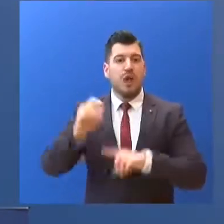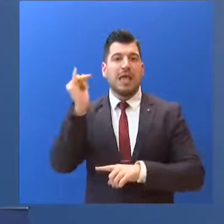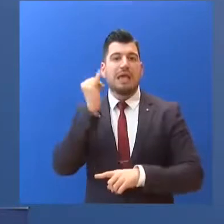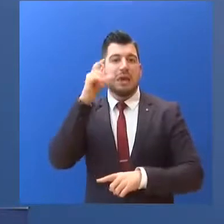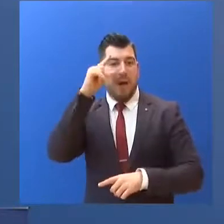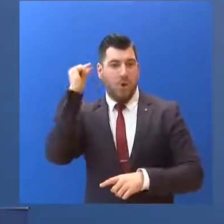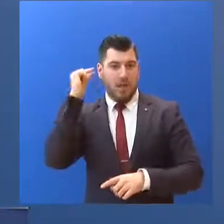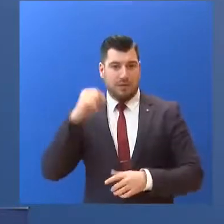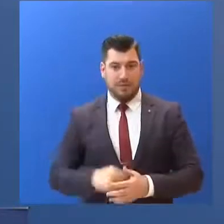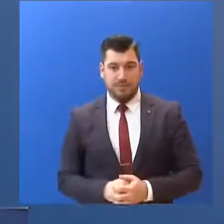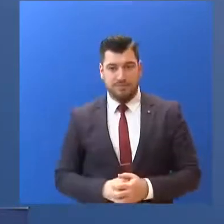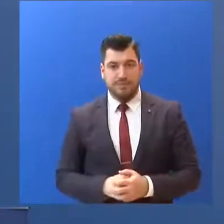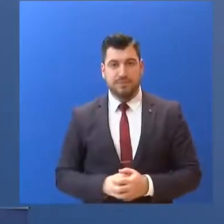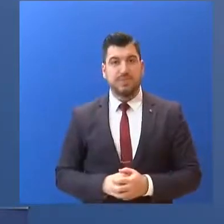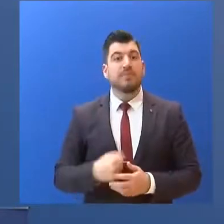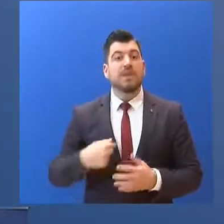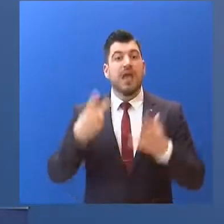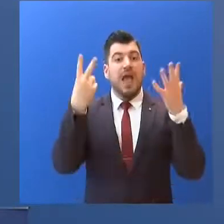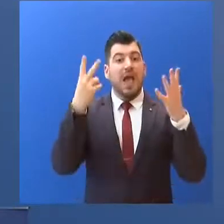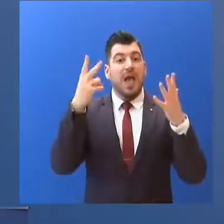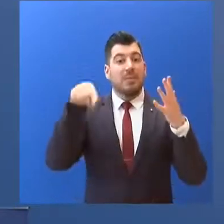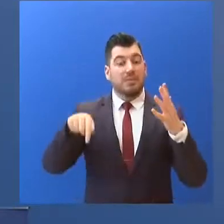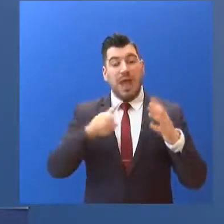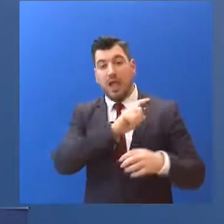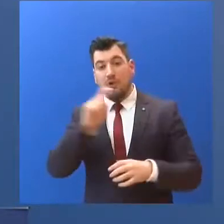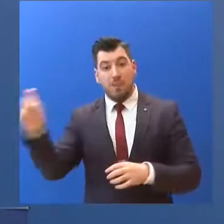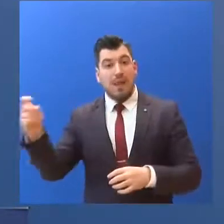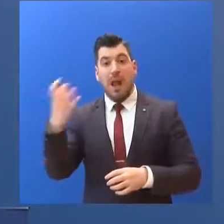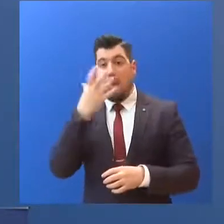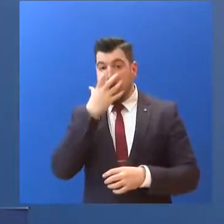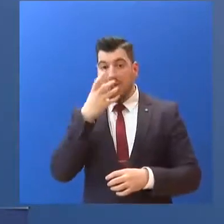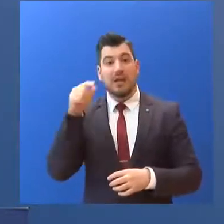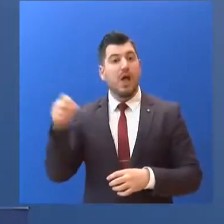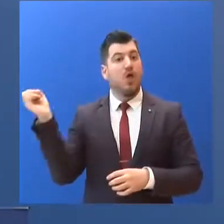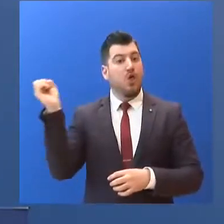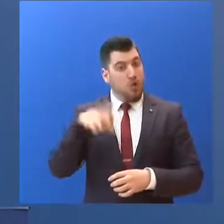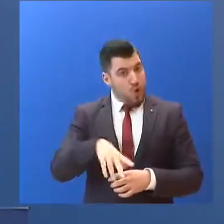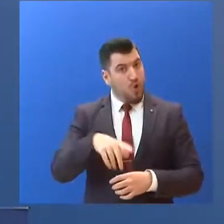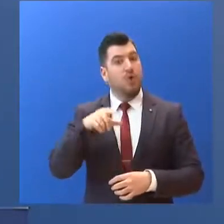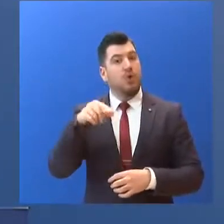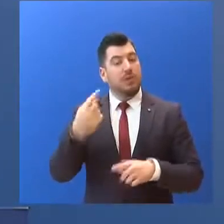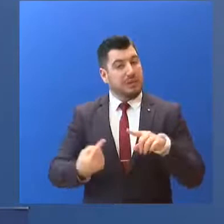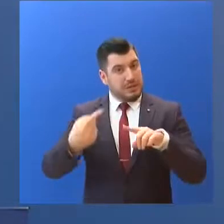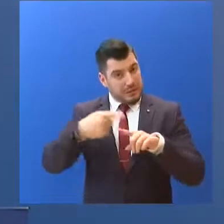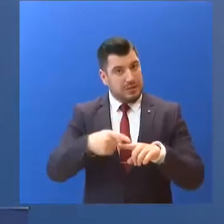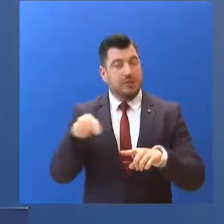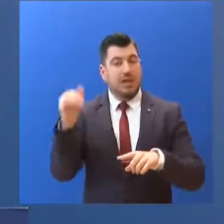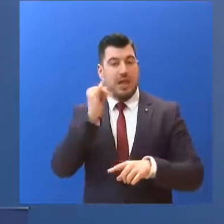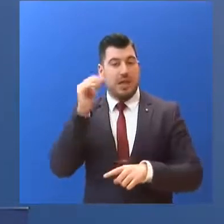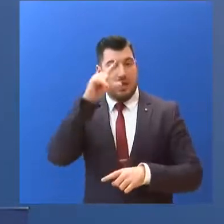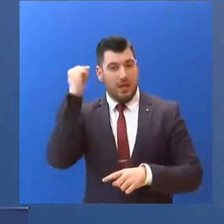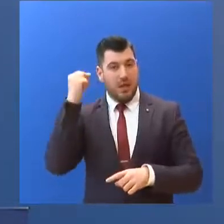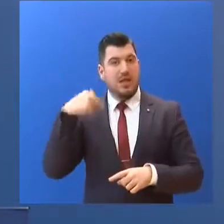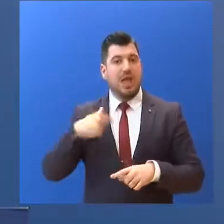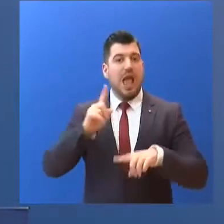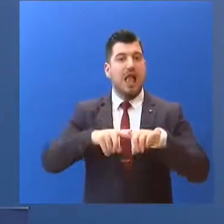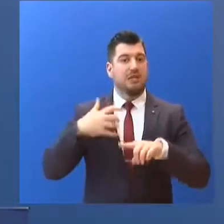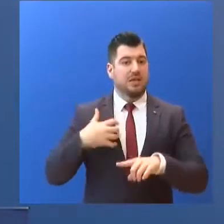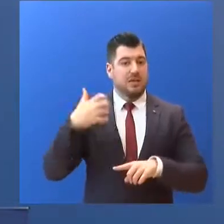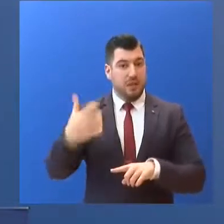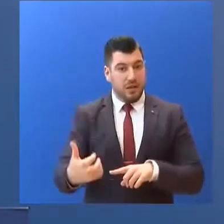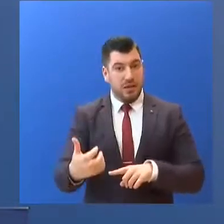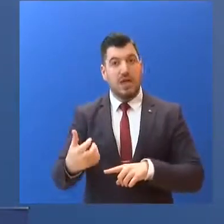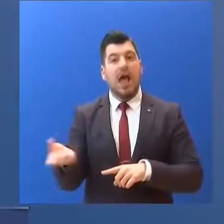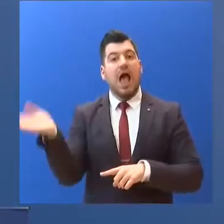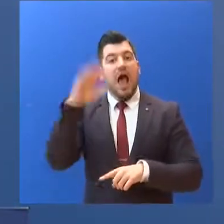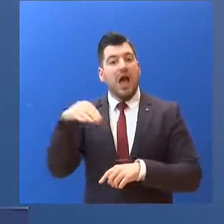η μεταφορά 1,7 εκατομμυρίων μασκών από την Κίνα... δωρεά του Ιδρύματος Ωνάση και Ελλήνων Υφοπλιστών. Η μεταφορά δωρεάς